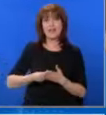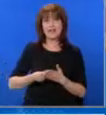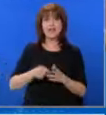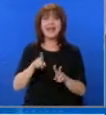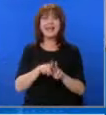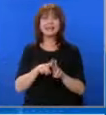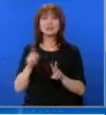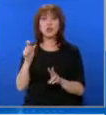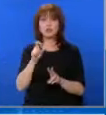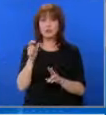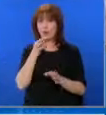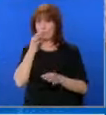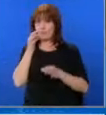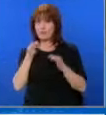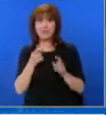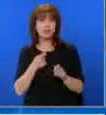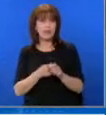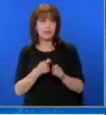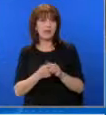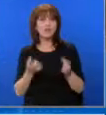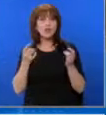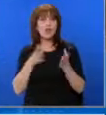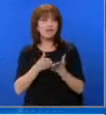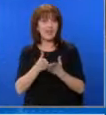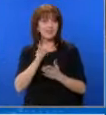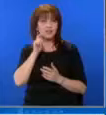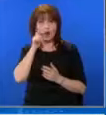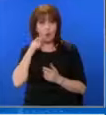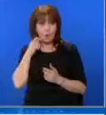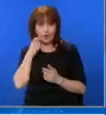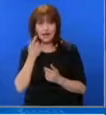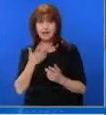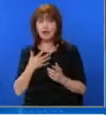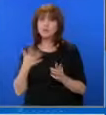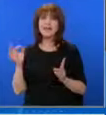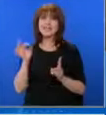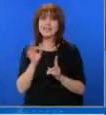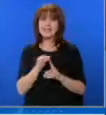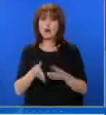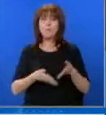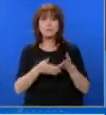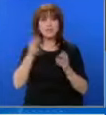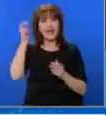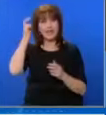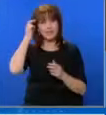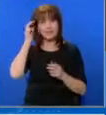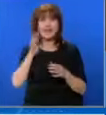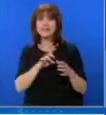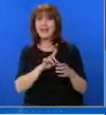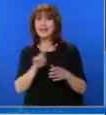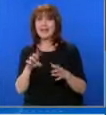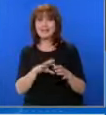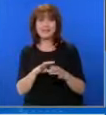Столтенбарк обясни, че създаването на нов механизм за Украина, който цели помощта за Киев да стане по-независимо от